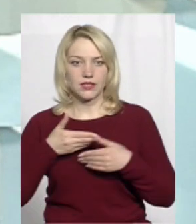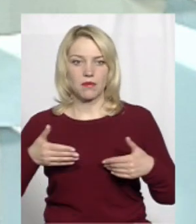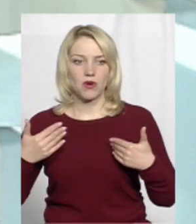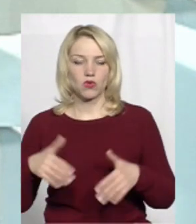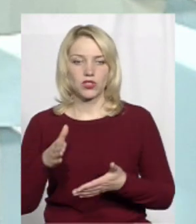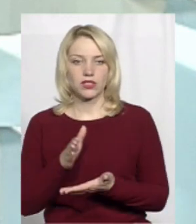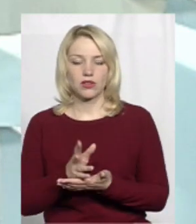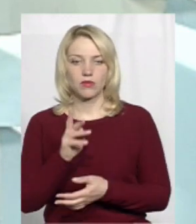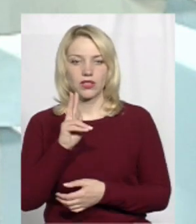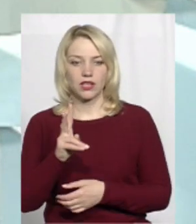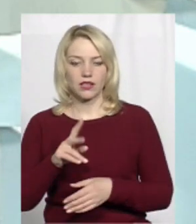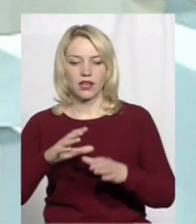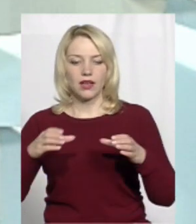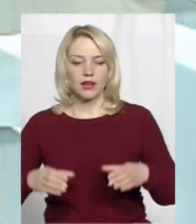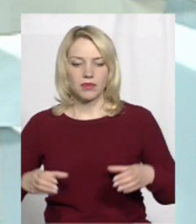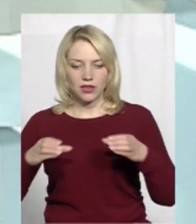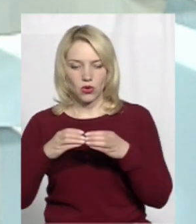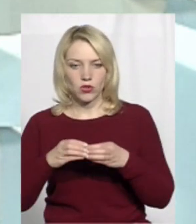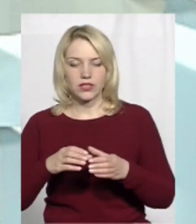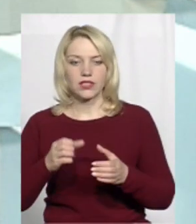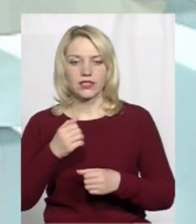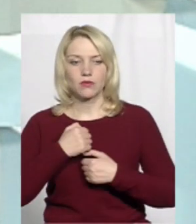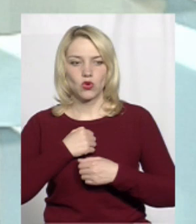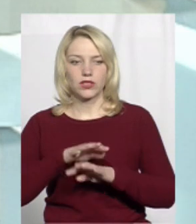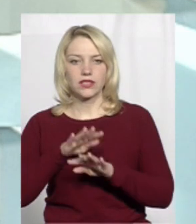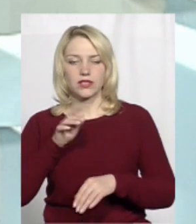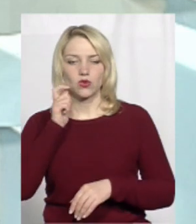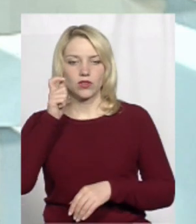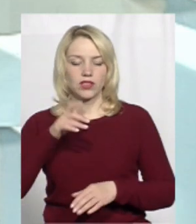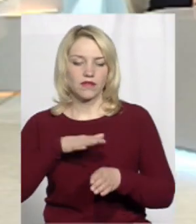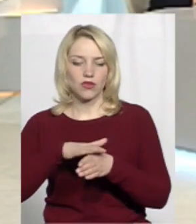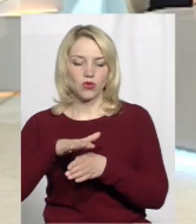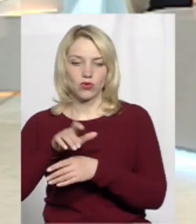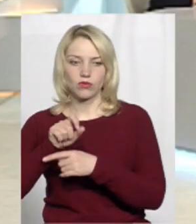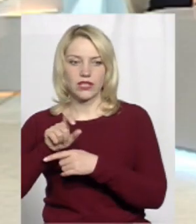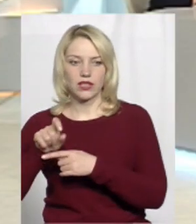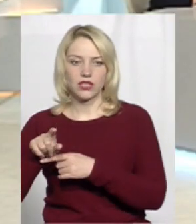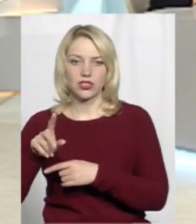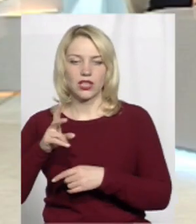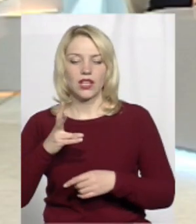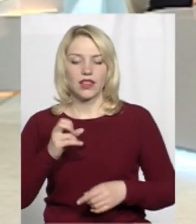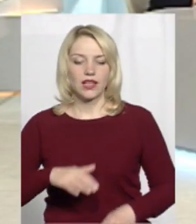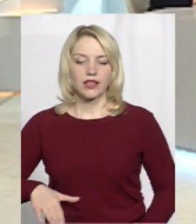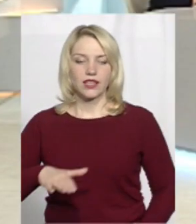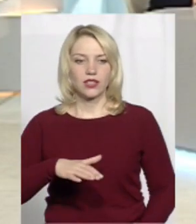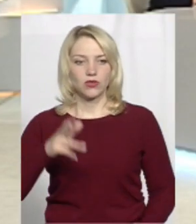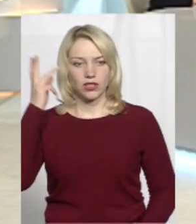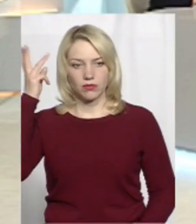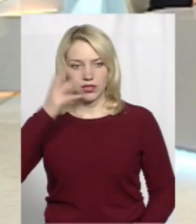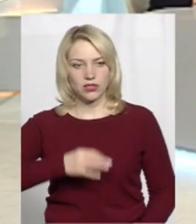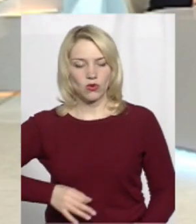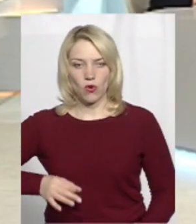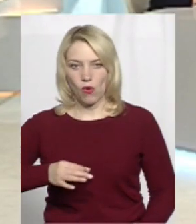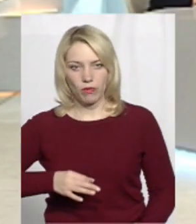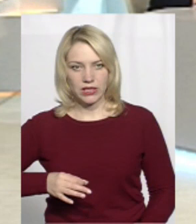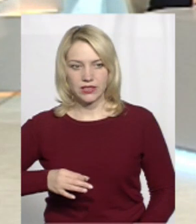існуємо як підрозділ Збройних сил України. Виконуємо задачі, відповідно, на території Хмельницької області